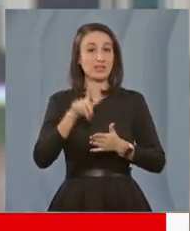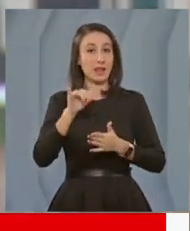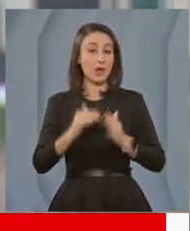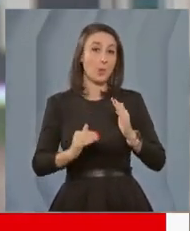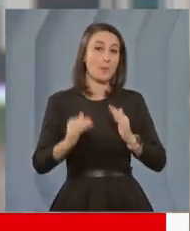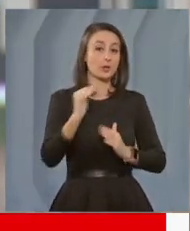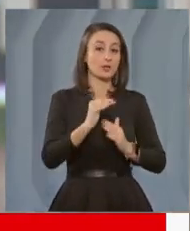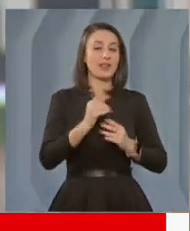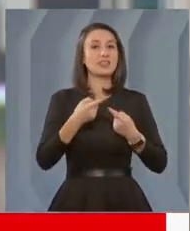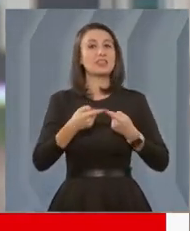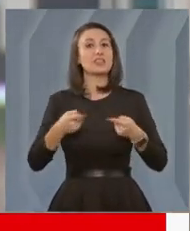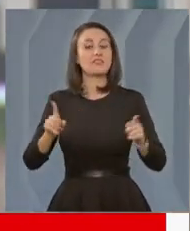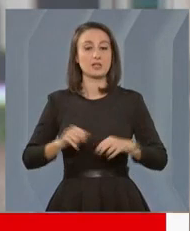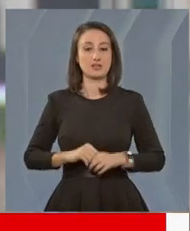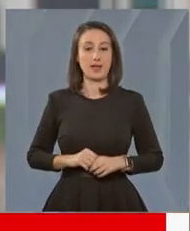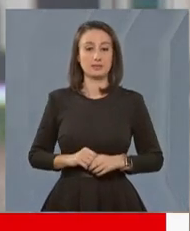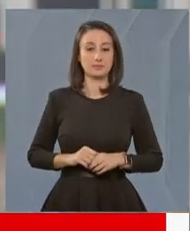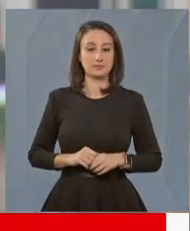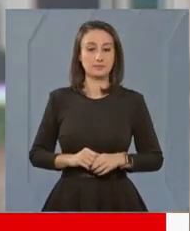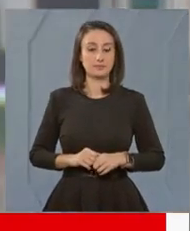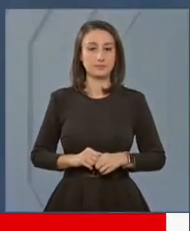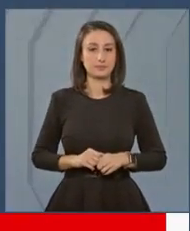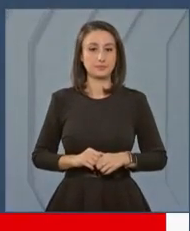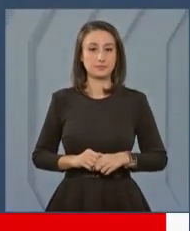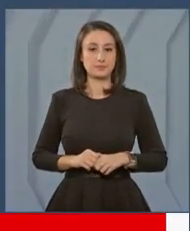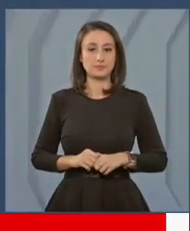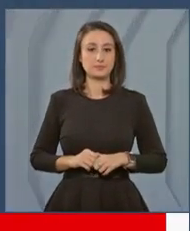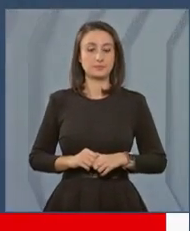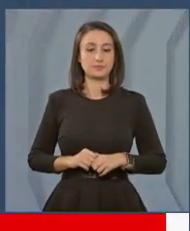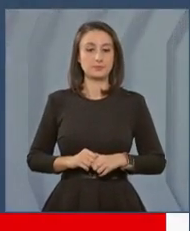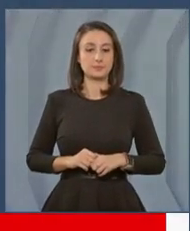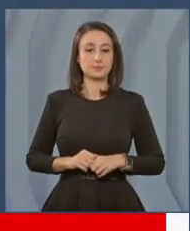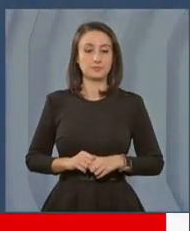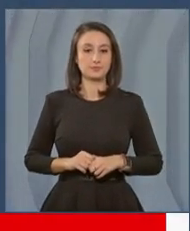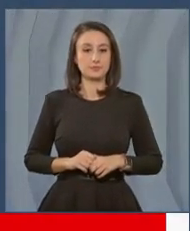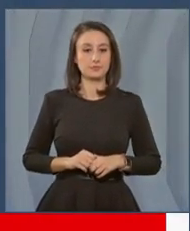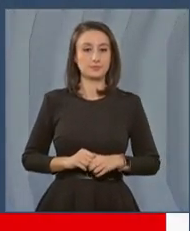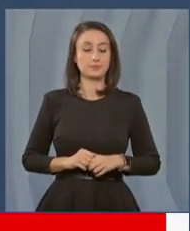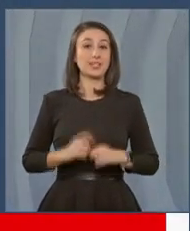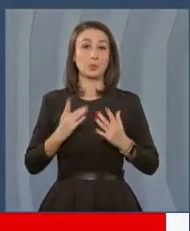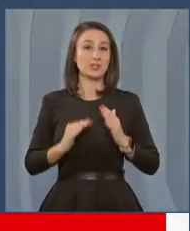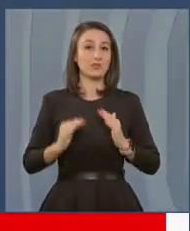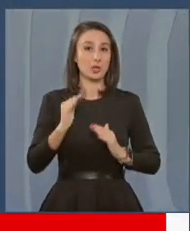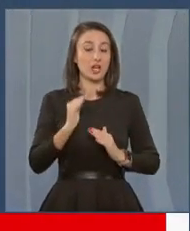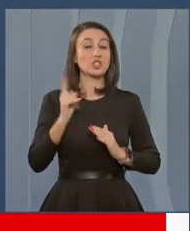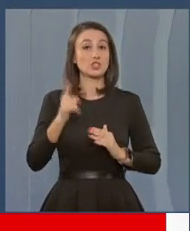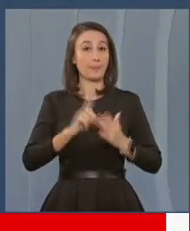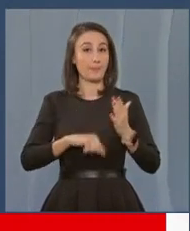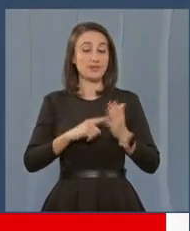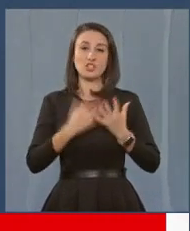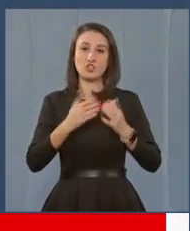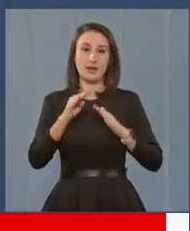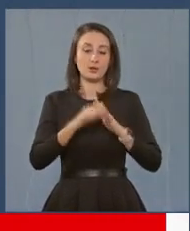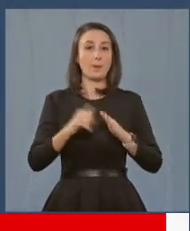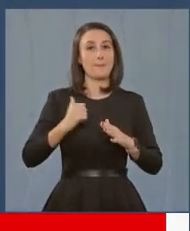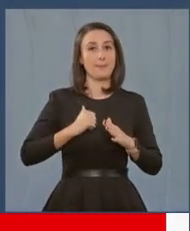fie majorate în mod diferențiat, conform unui proiect inițiat recent de Ministerul Finanțelor. Cu cât vor crește aceste pensii și ce categorie de